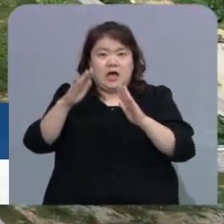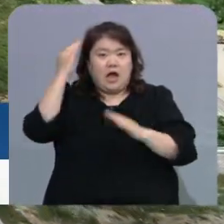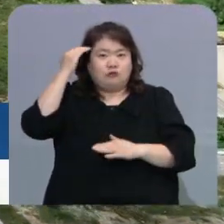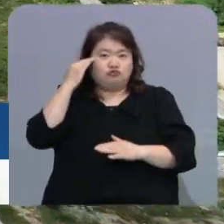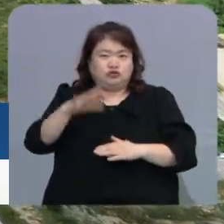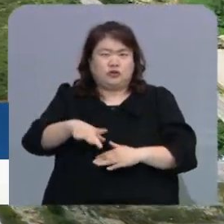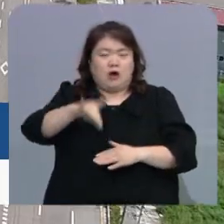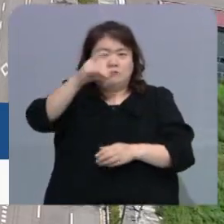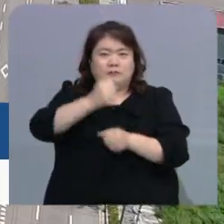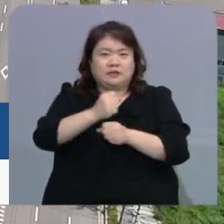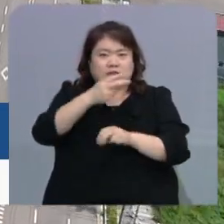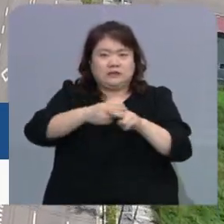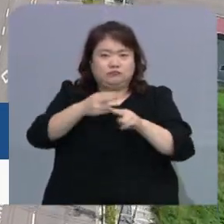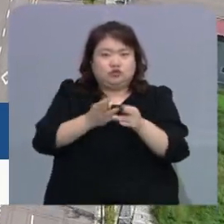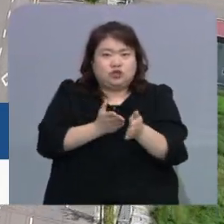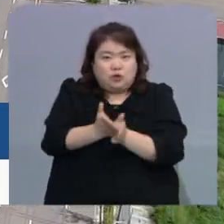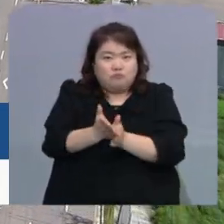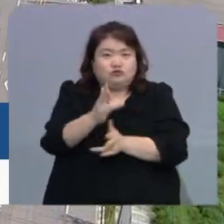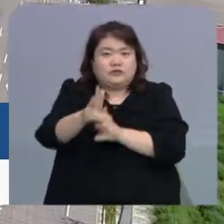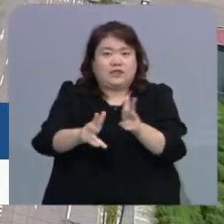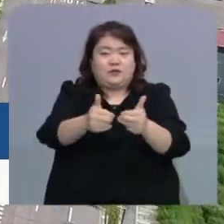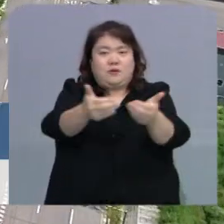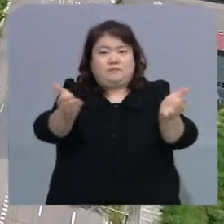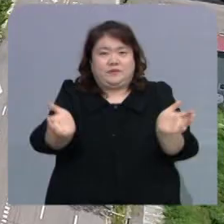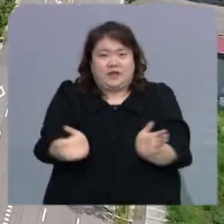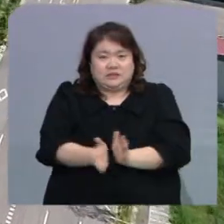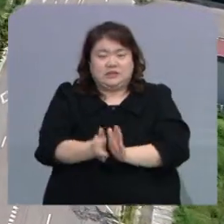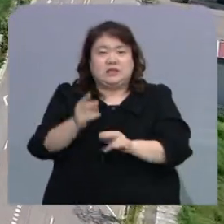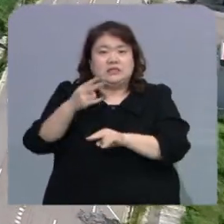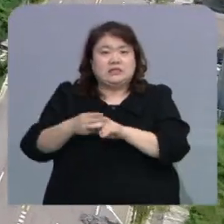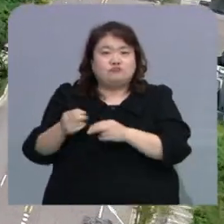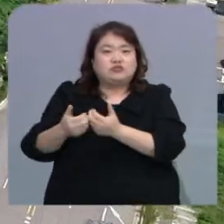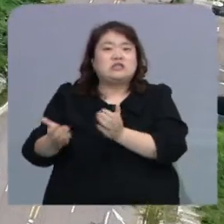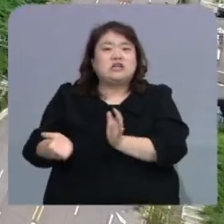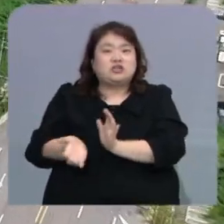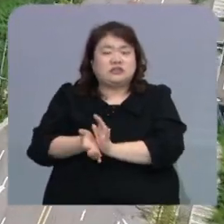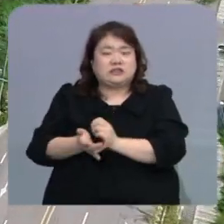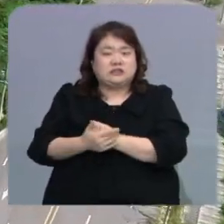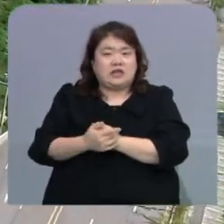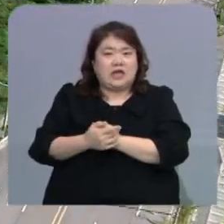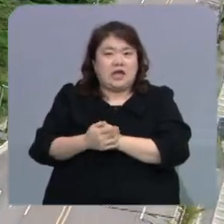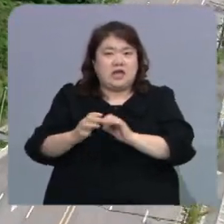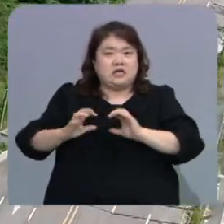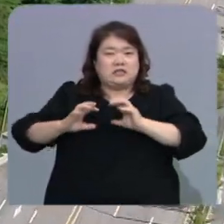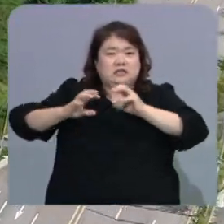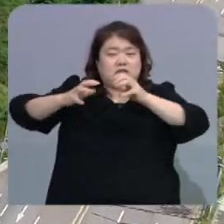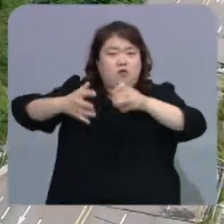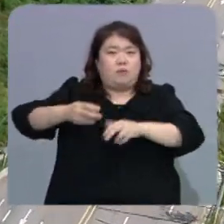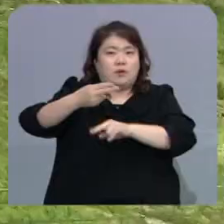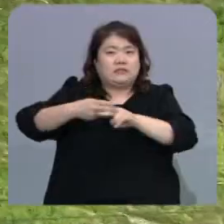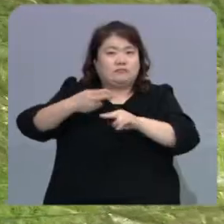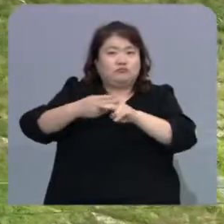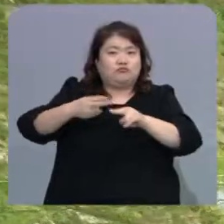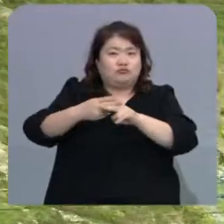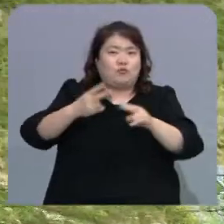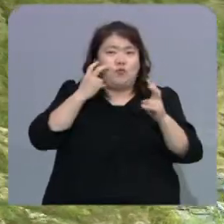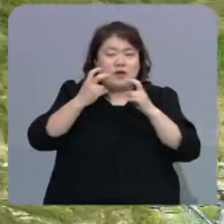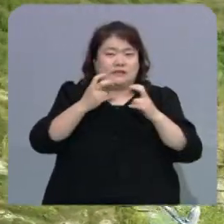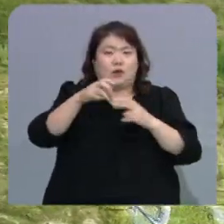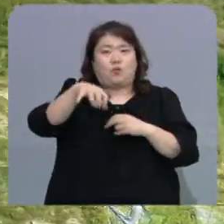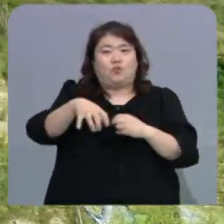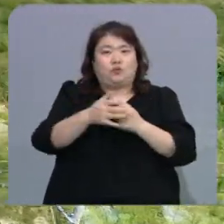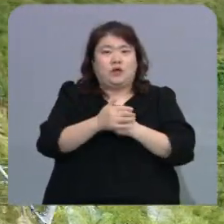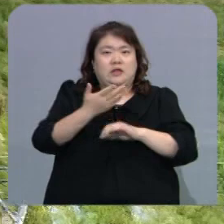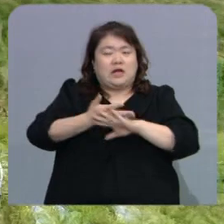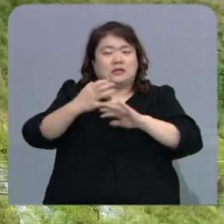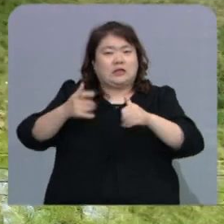조성된 식품전문산업단지. 국가식품클러스터의 이른바 글로벌 식품존입니다. 외국